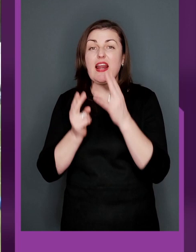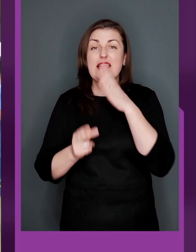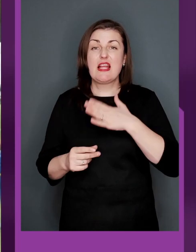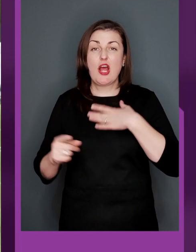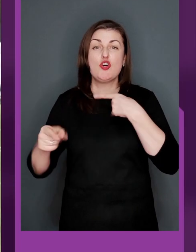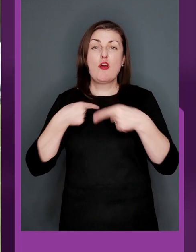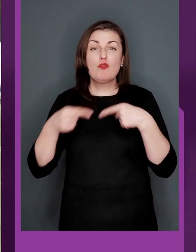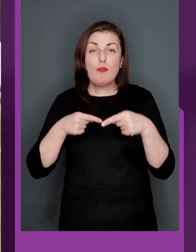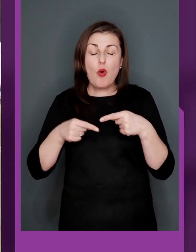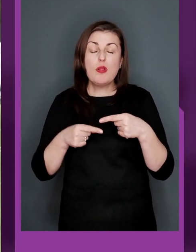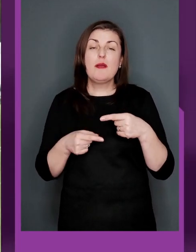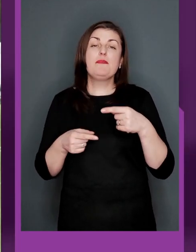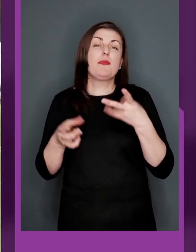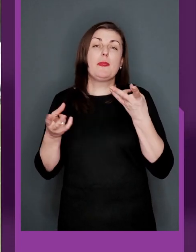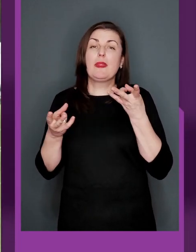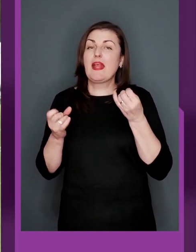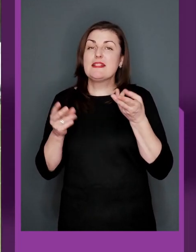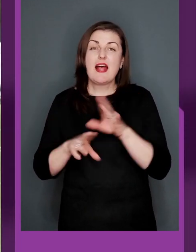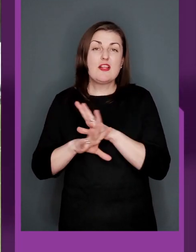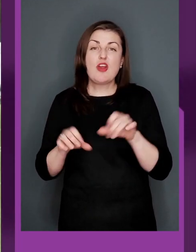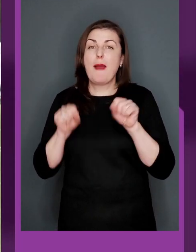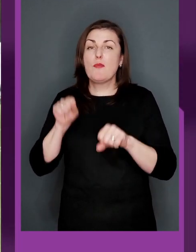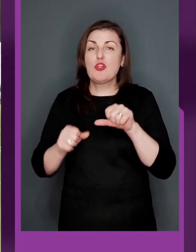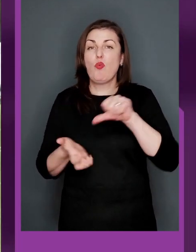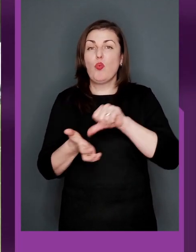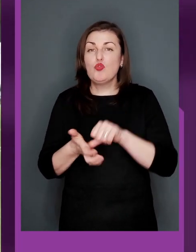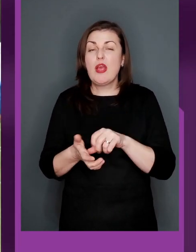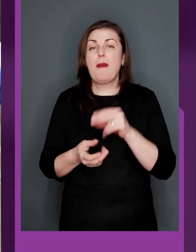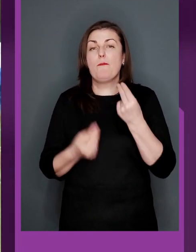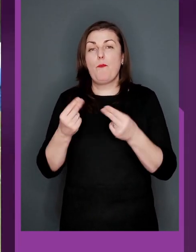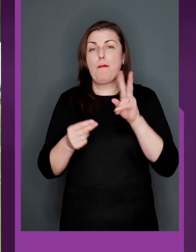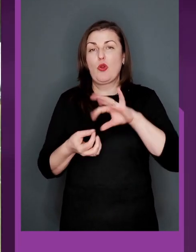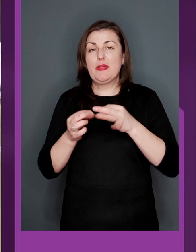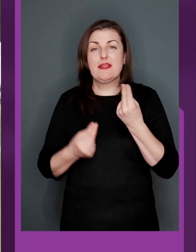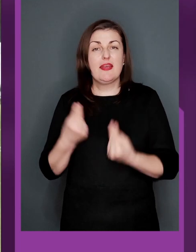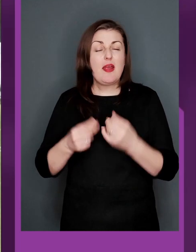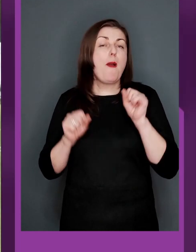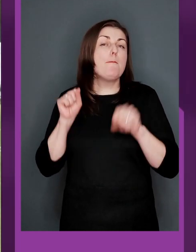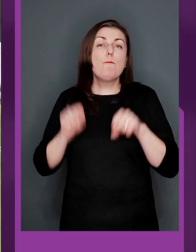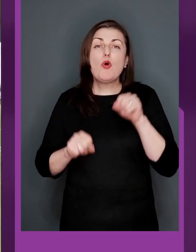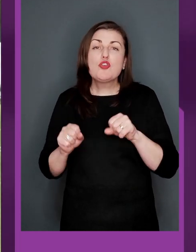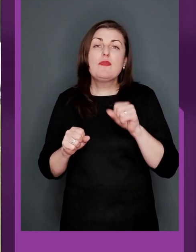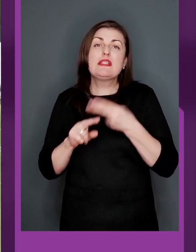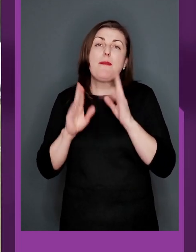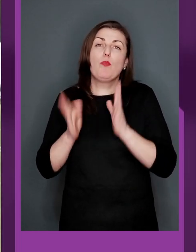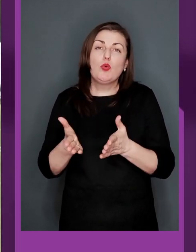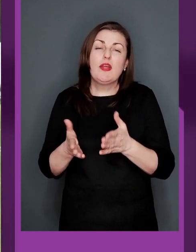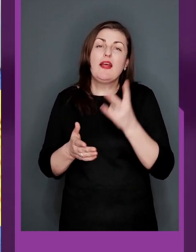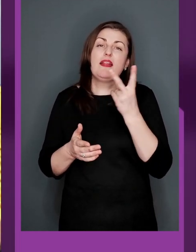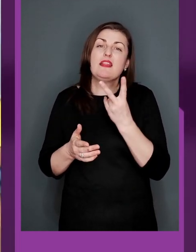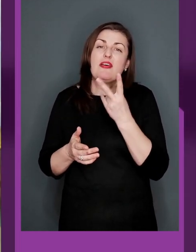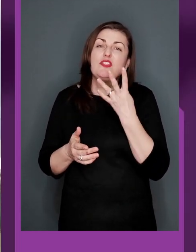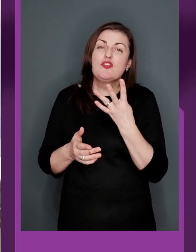федерація нашого футболу не залишає можливості участі у паралімпійських ігр. Можливо, може це